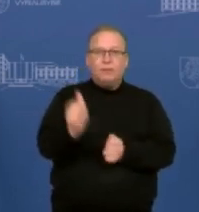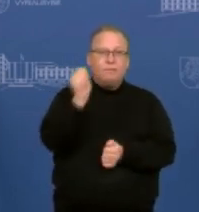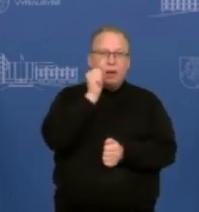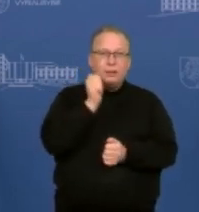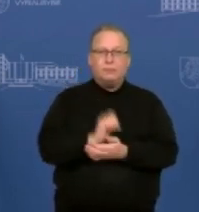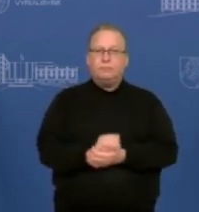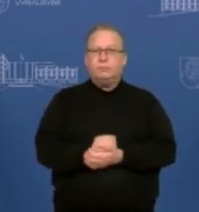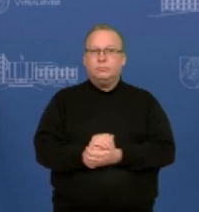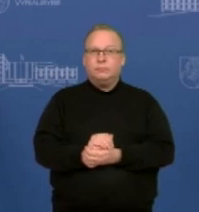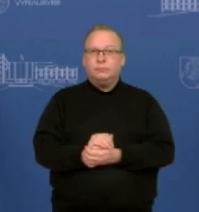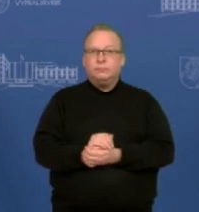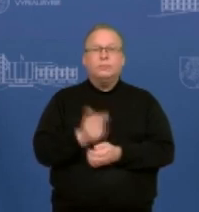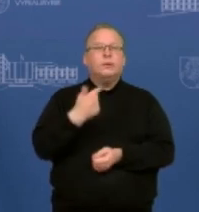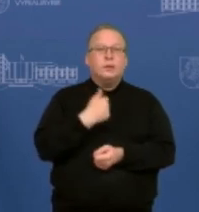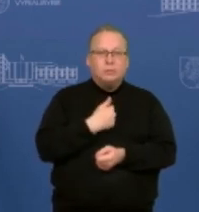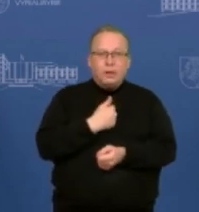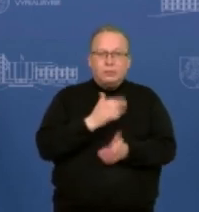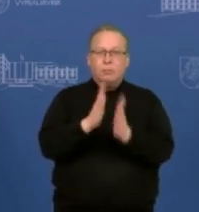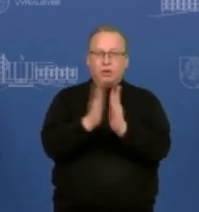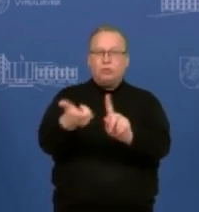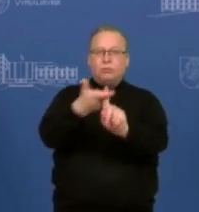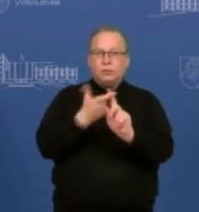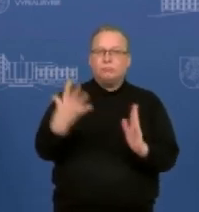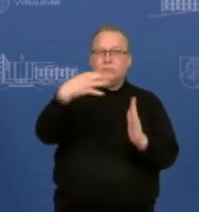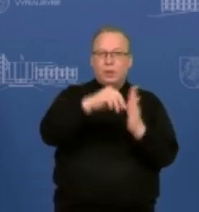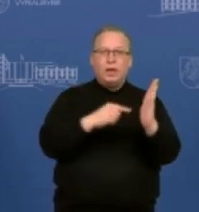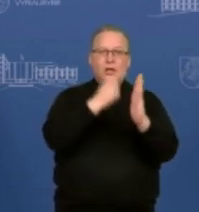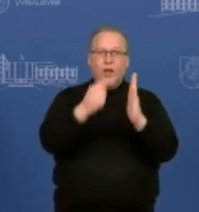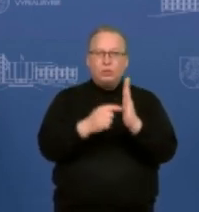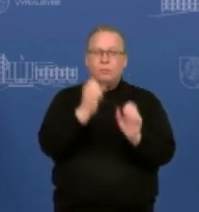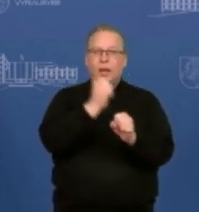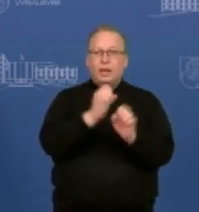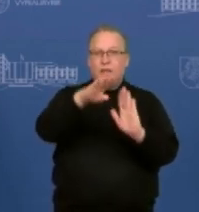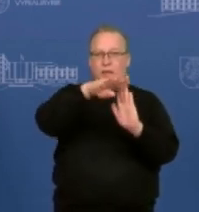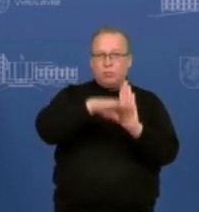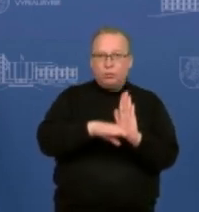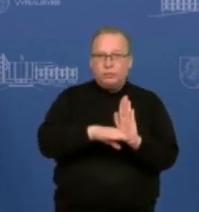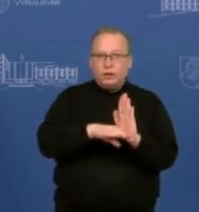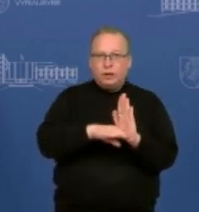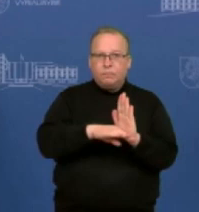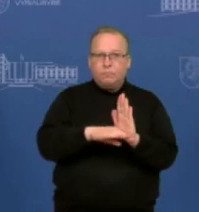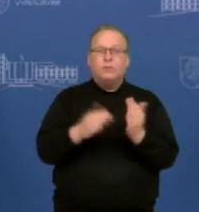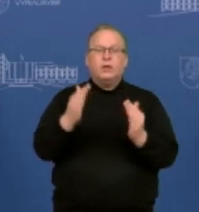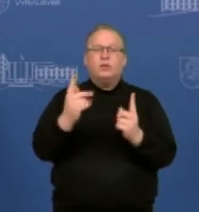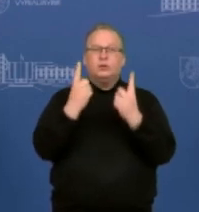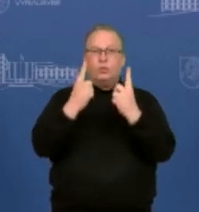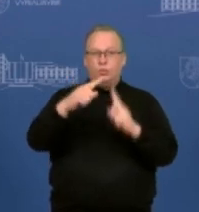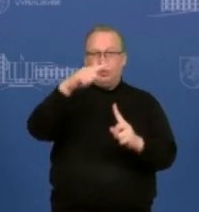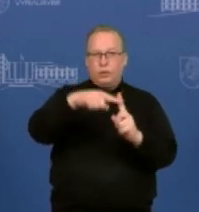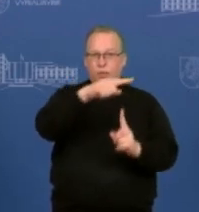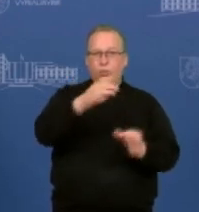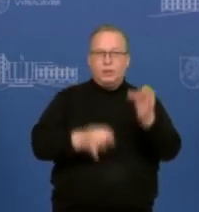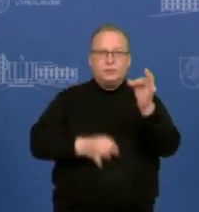ir mes kreipėjimas įtraukti klausimą darbo atvarkę, būtent dėl humanitarnio kurių durių, jau saugumo tarybos garantuotų,